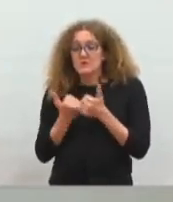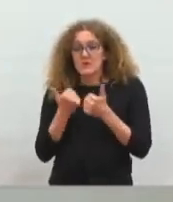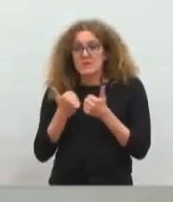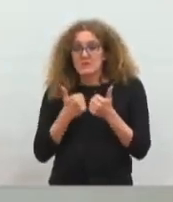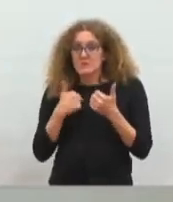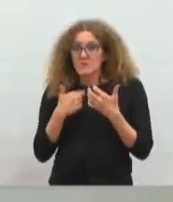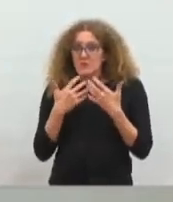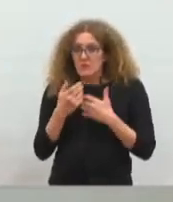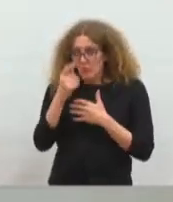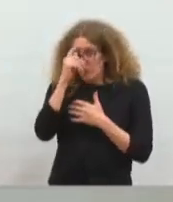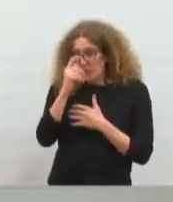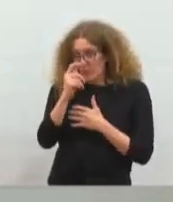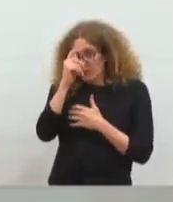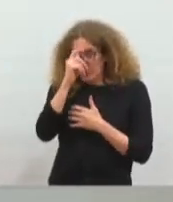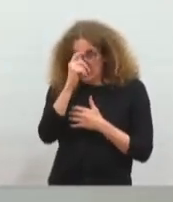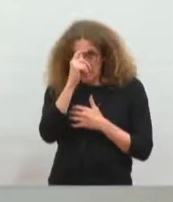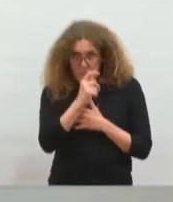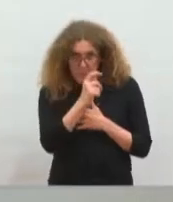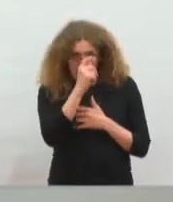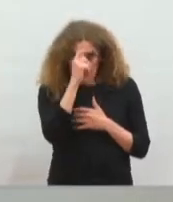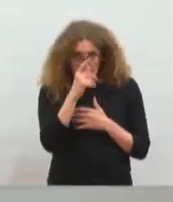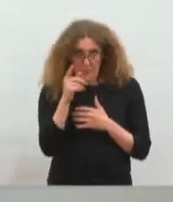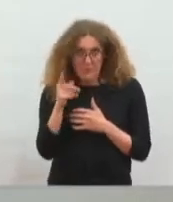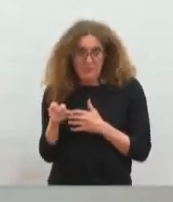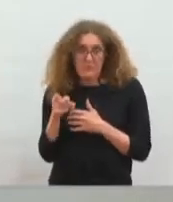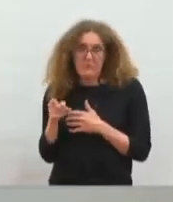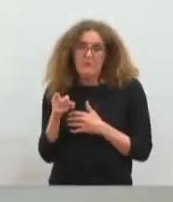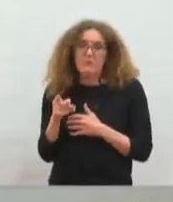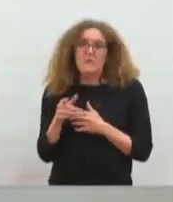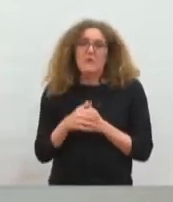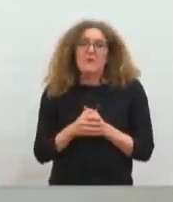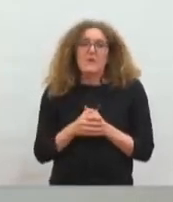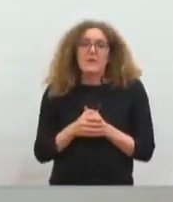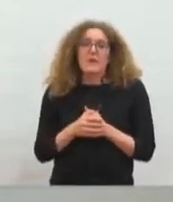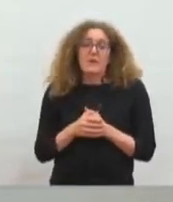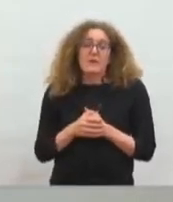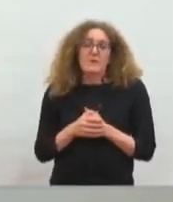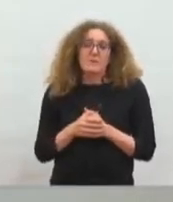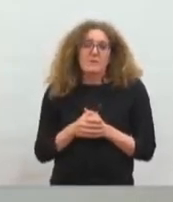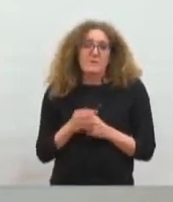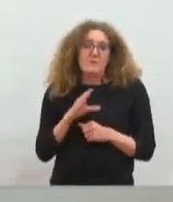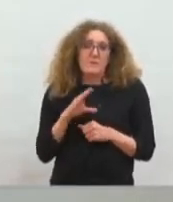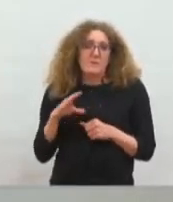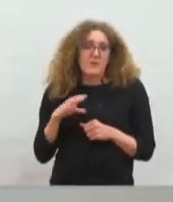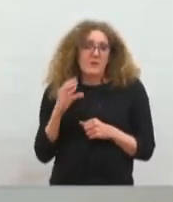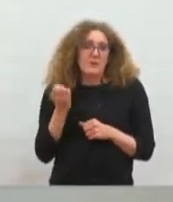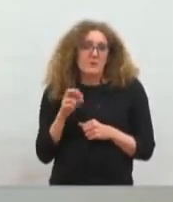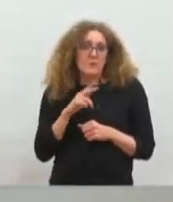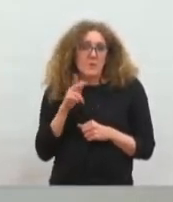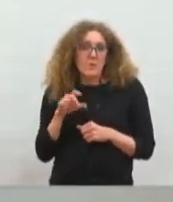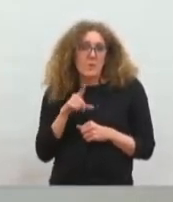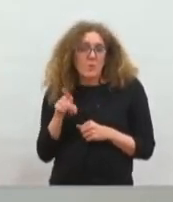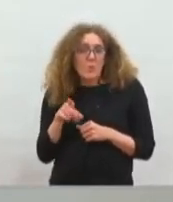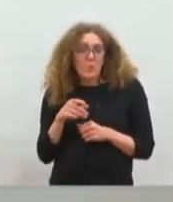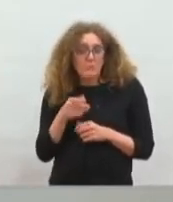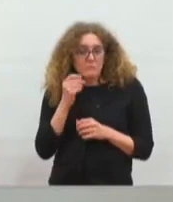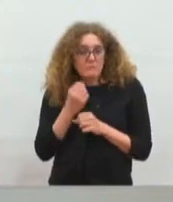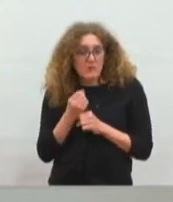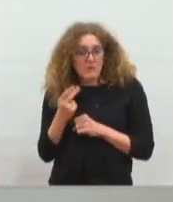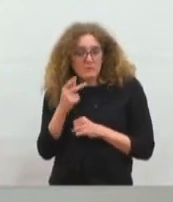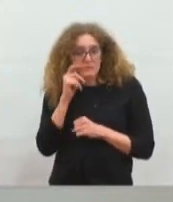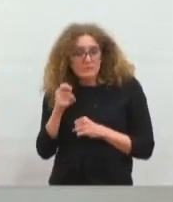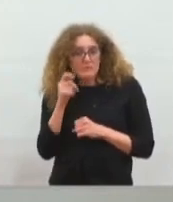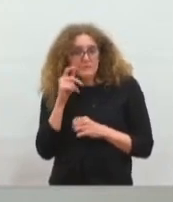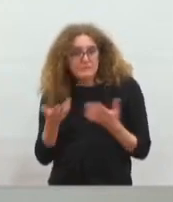Je salue particulièrement le travail mené par la DEA et par Mme Laurence Burgot sur ce sujet. Donc, nous avons beaucoup